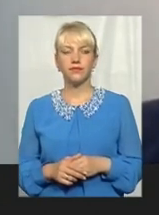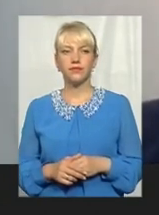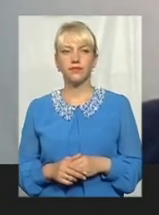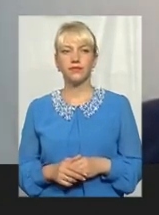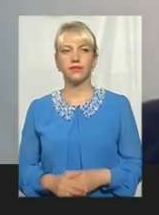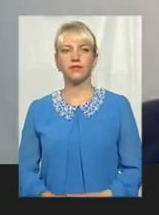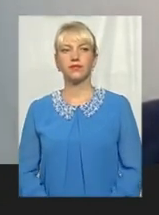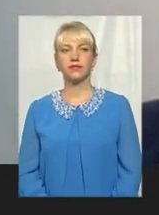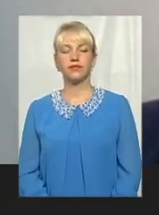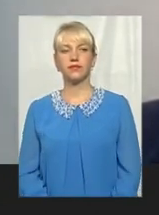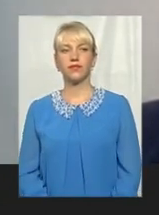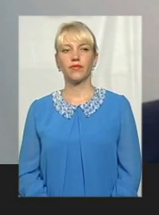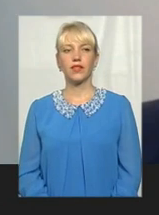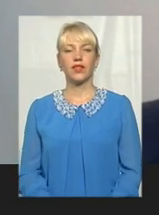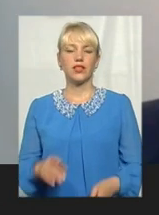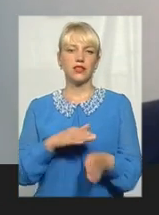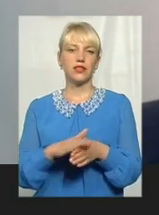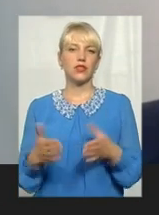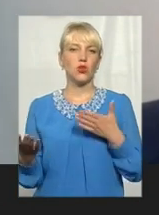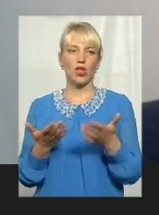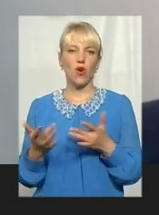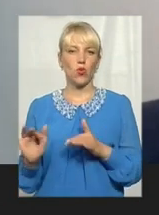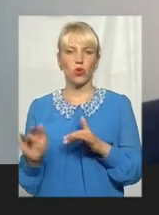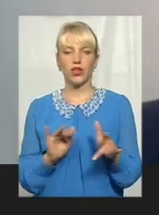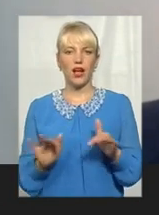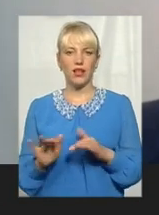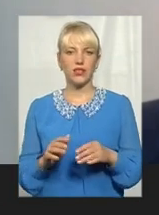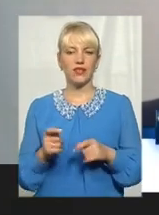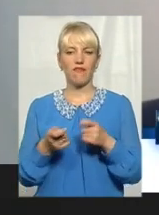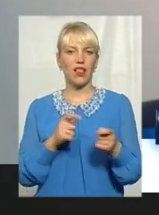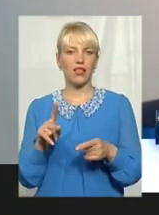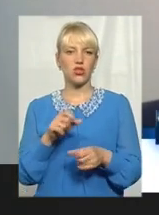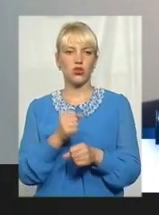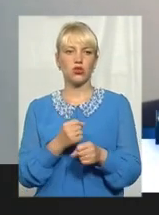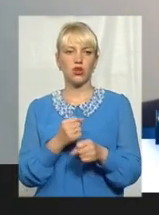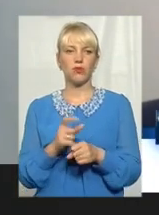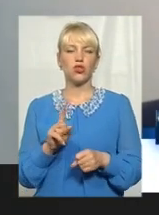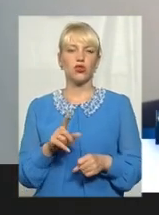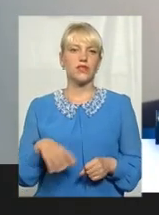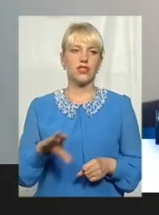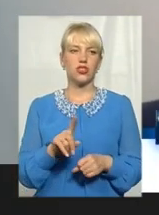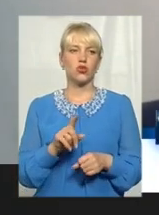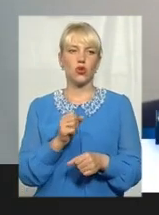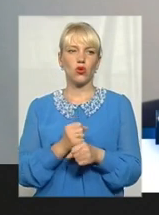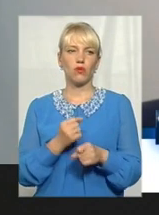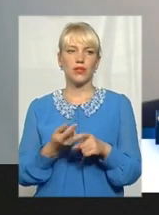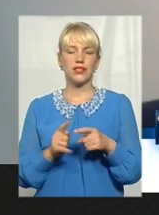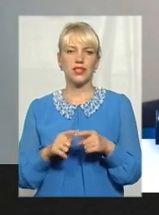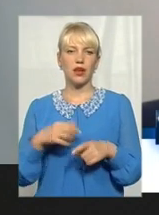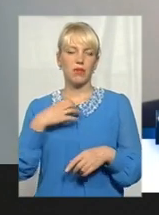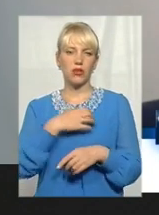Вона здійснює якусь діяльність, щось робить. Це все, що вона робить, це передусім